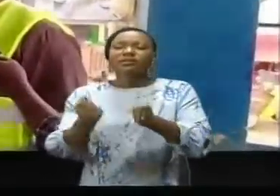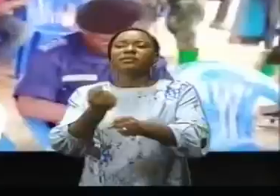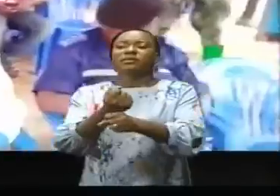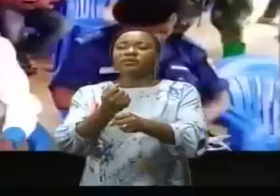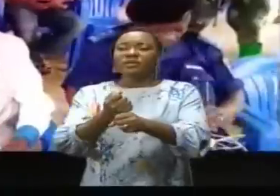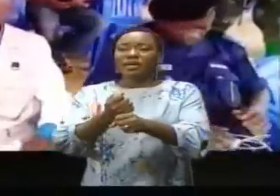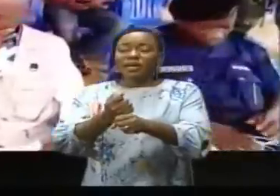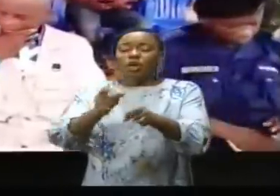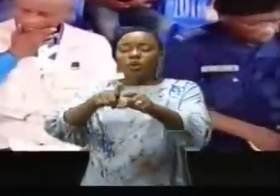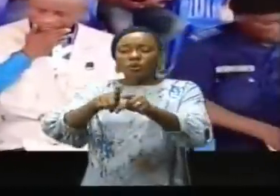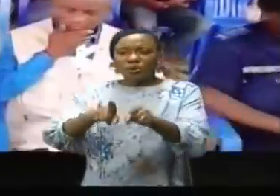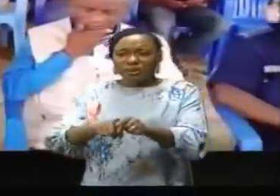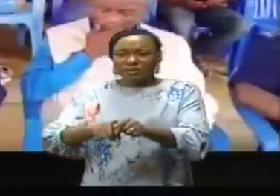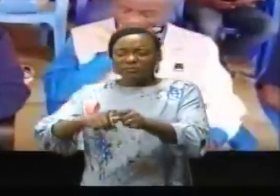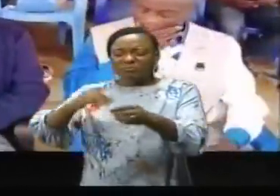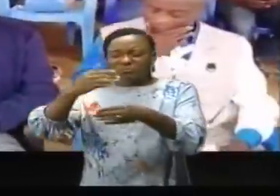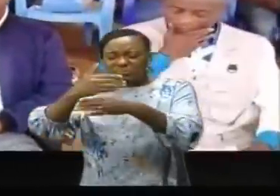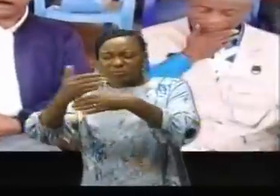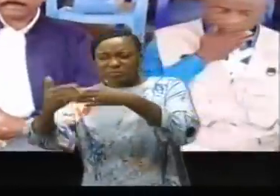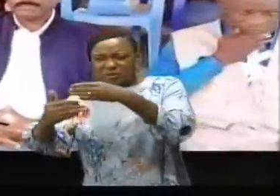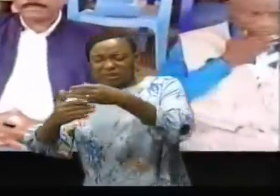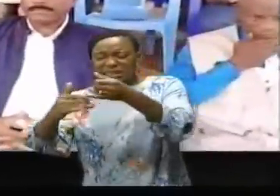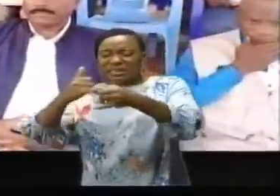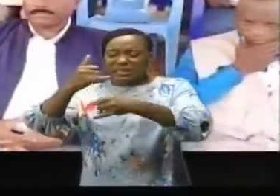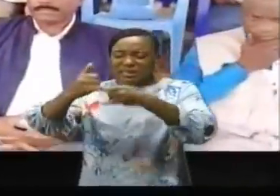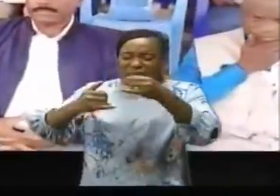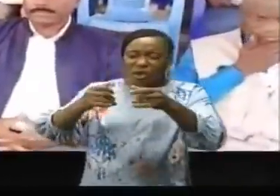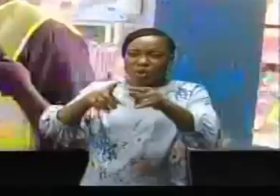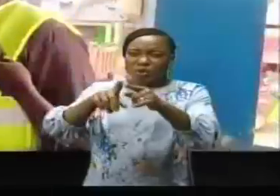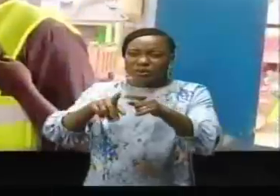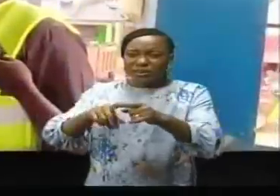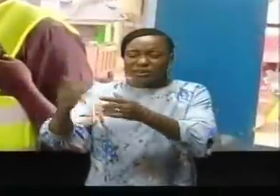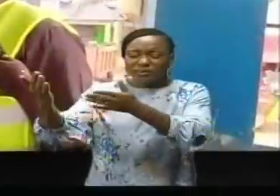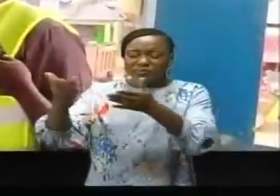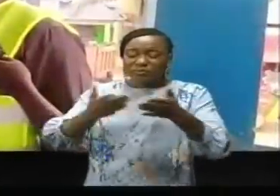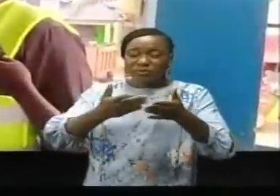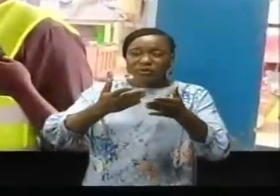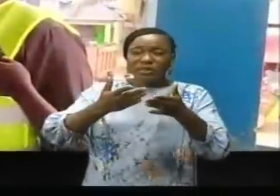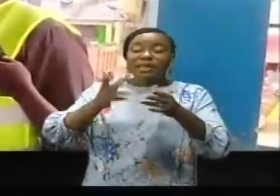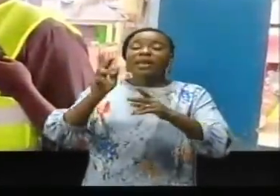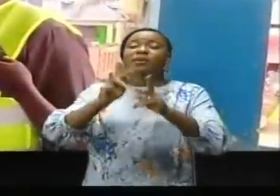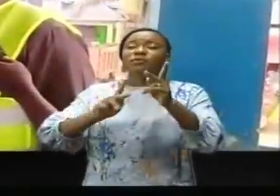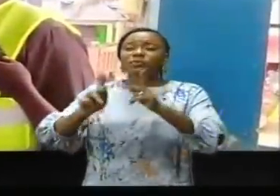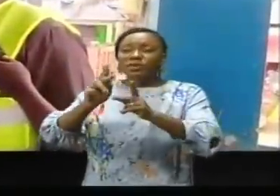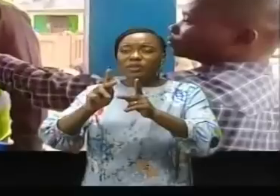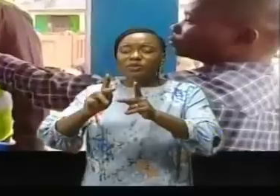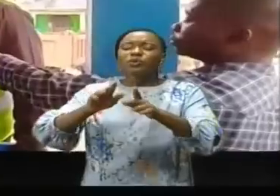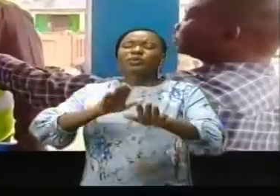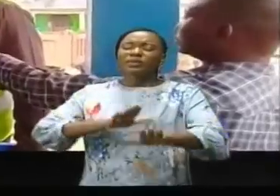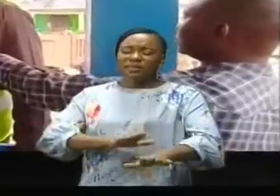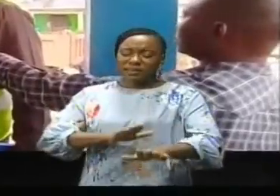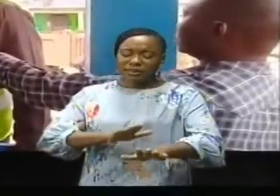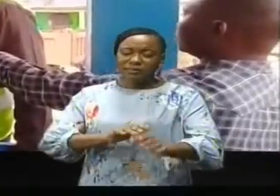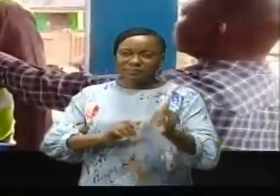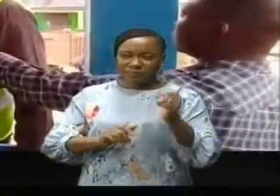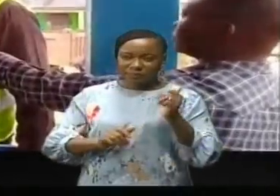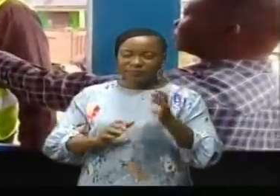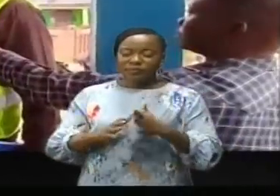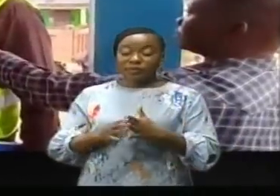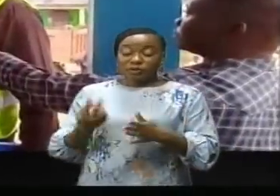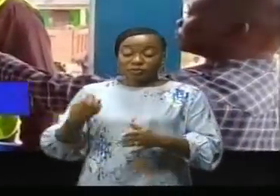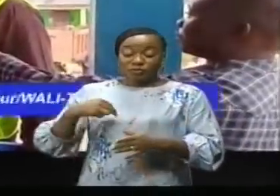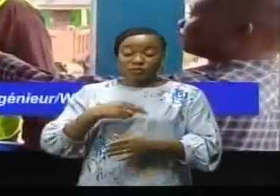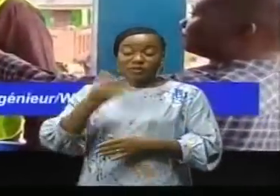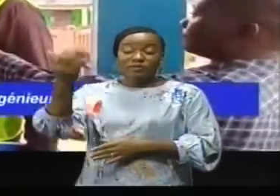de réhabilitation. De cette route en terre battue, l'apport de la population locale est attendu. Nous avons